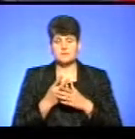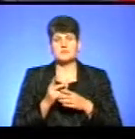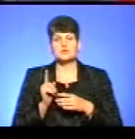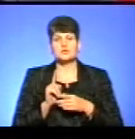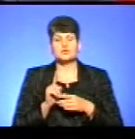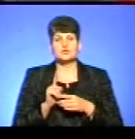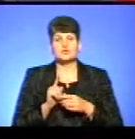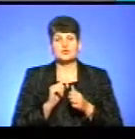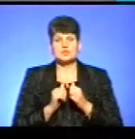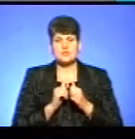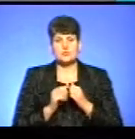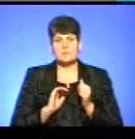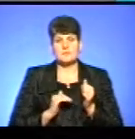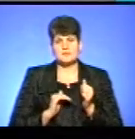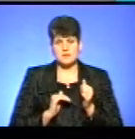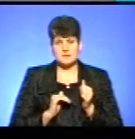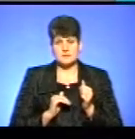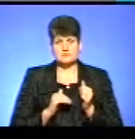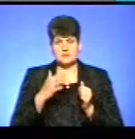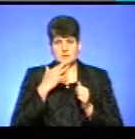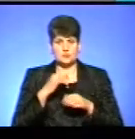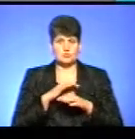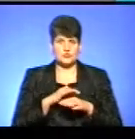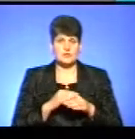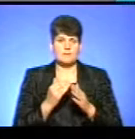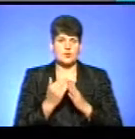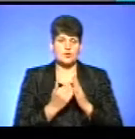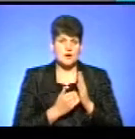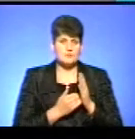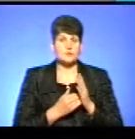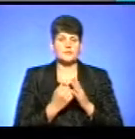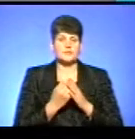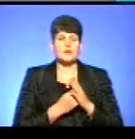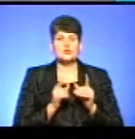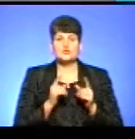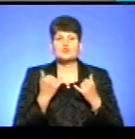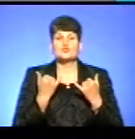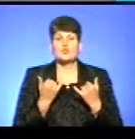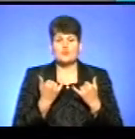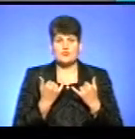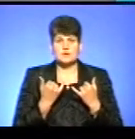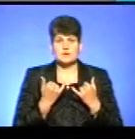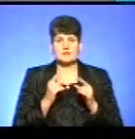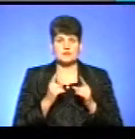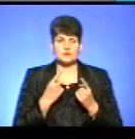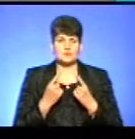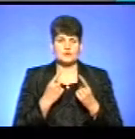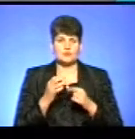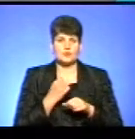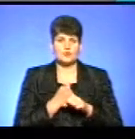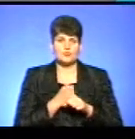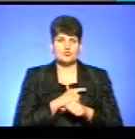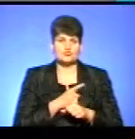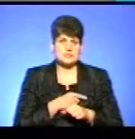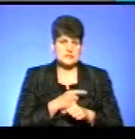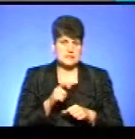часто підприємці, ми неодноразово провели програму, стикаються з проблемою, що сьогодні, навіть якщо ми говоримо не про робочу силу,